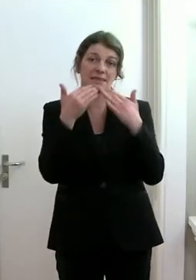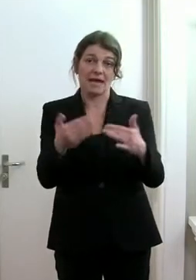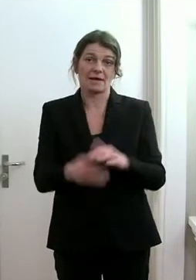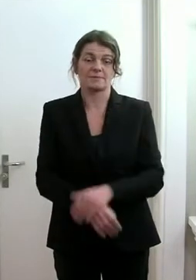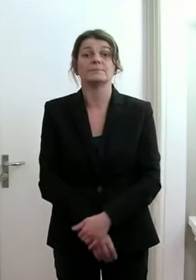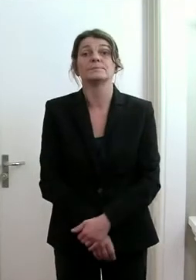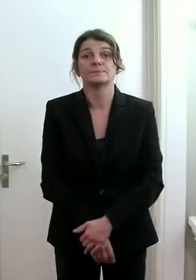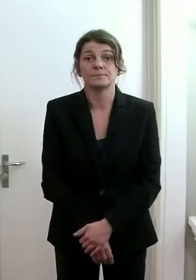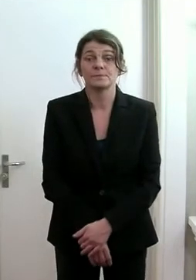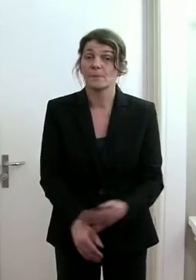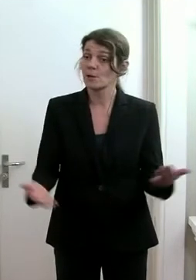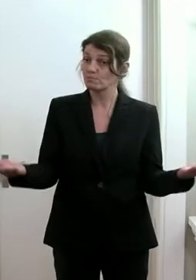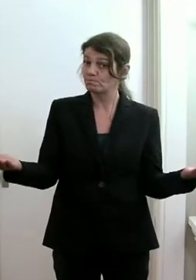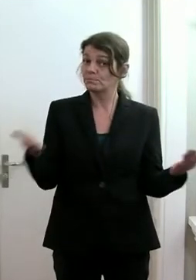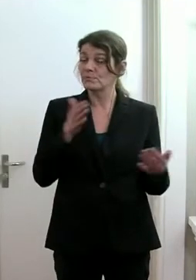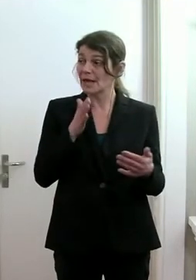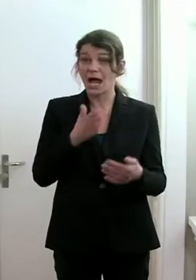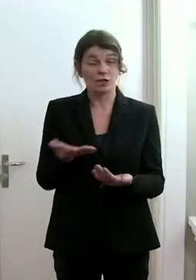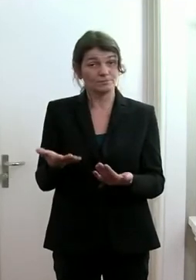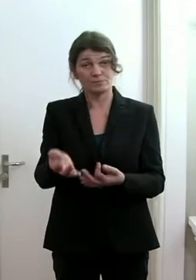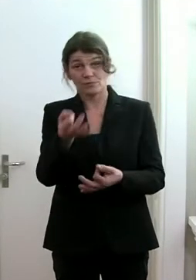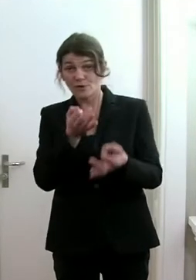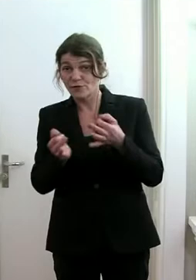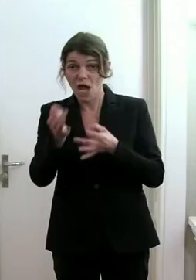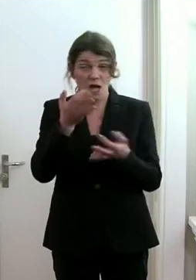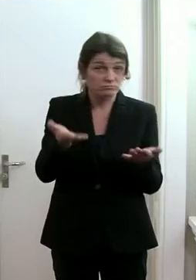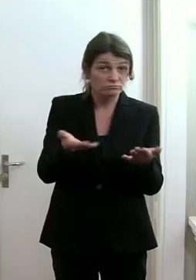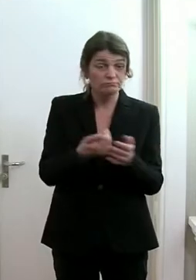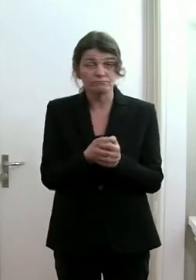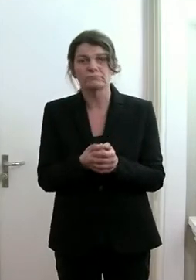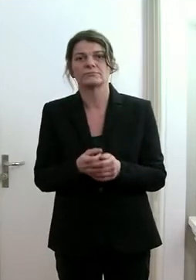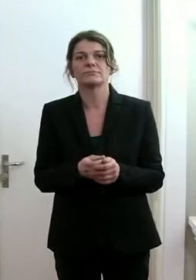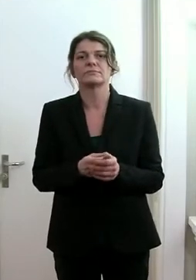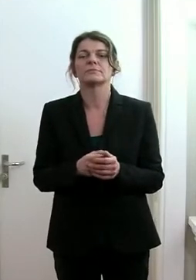Dann nehmen wir gerne Ihre Fragen entgegen, sollte es Fragen geben.